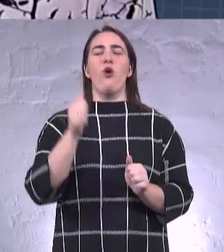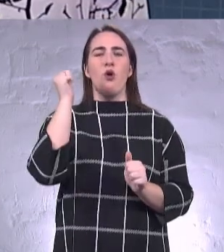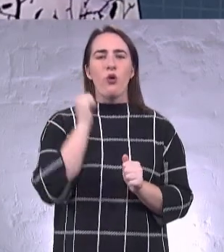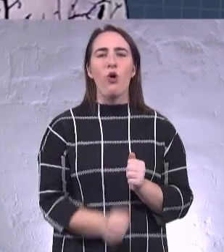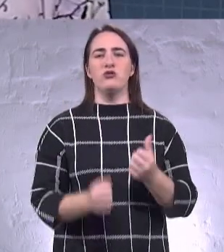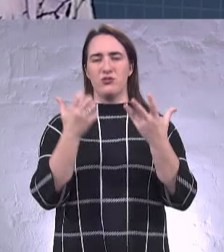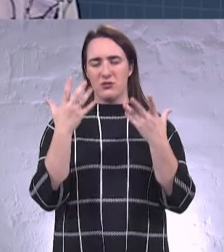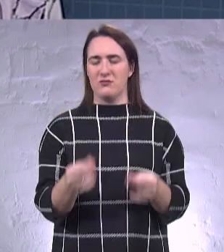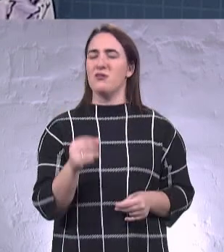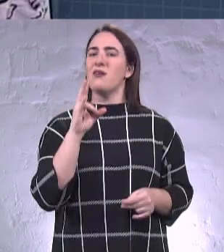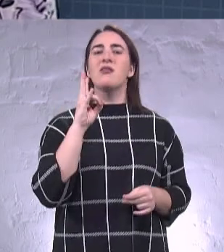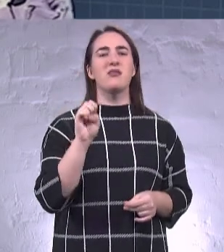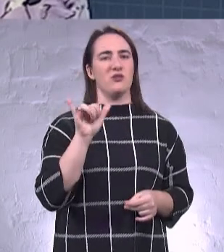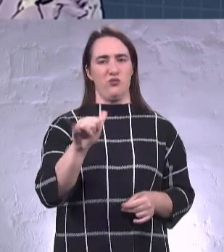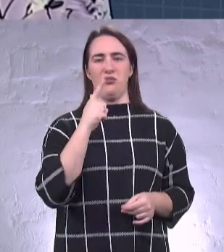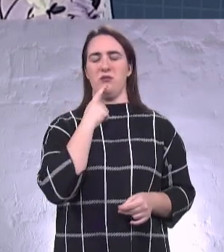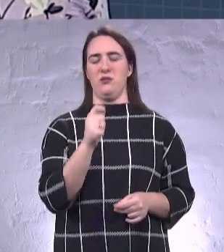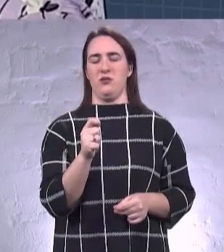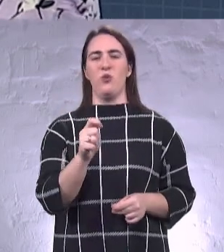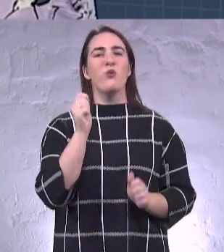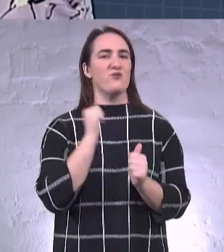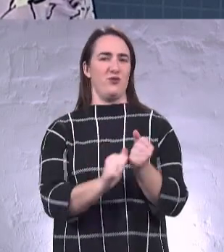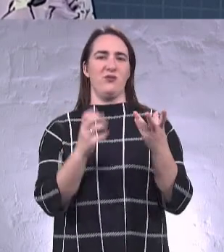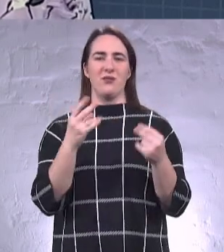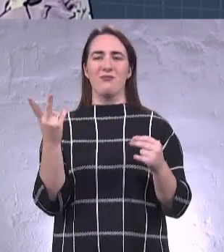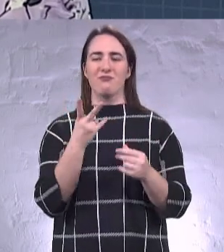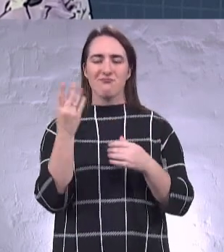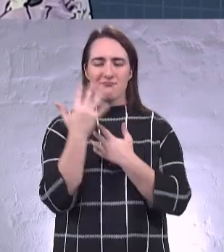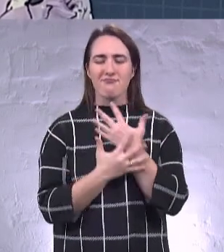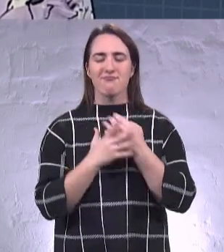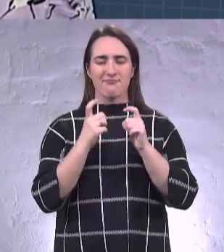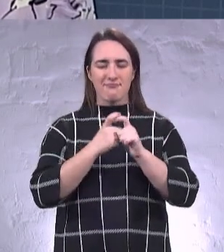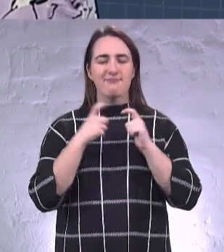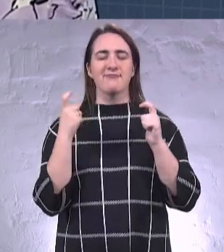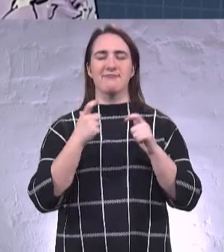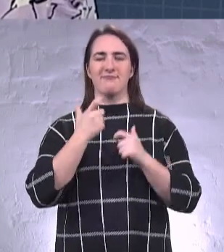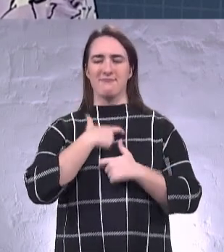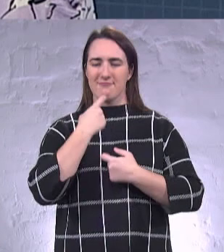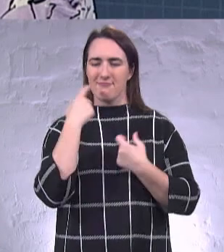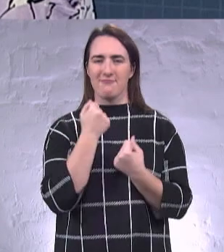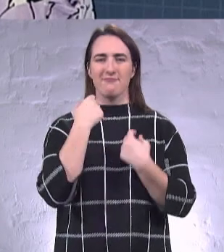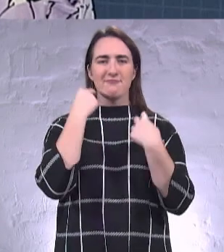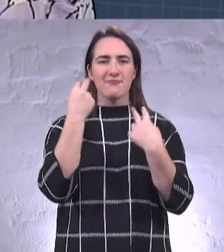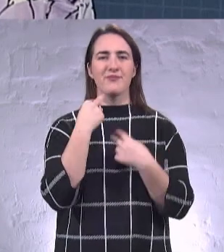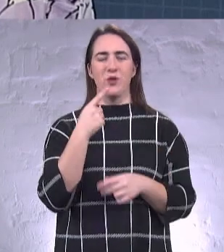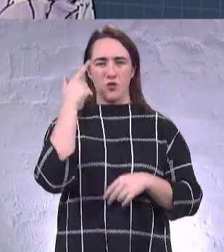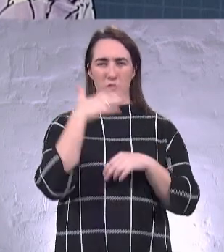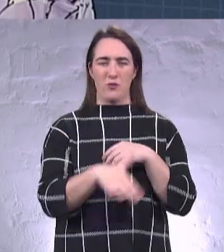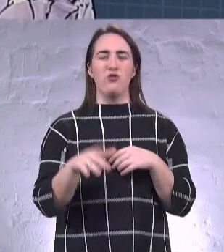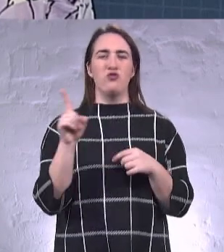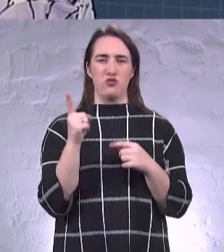а не лише вихідного дня. По-друге, ви ж розумієте, що бізнес,